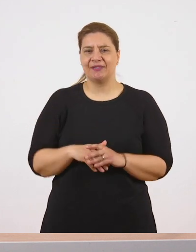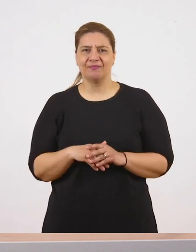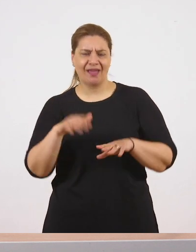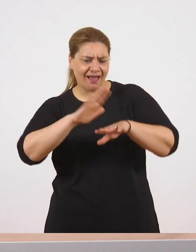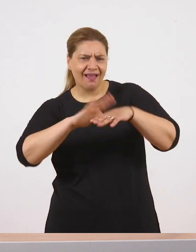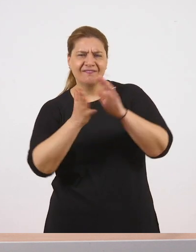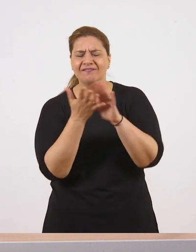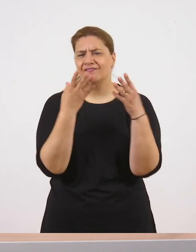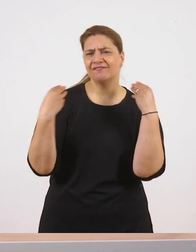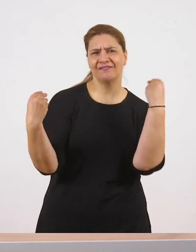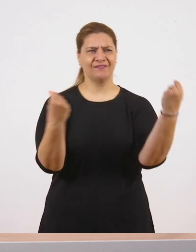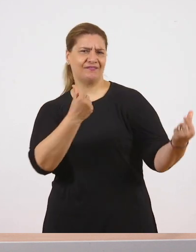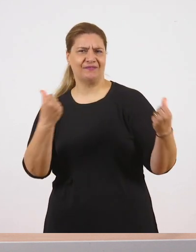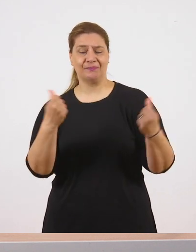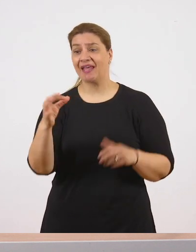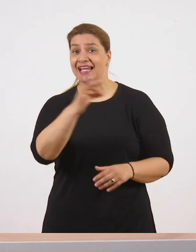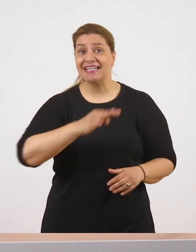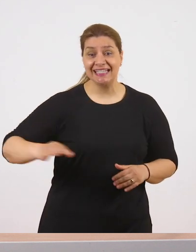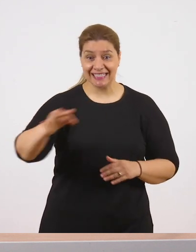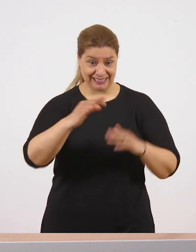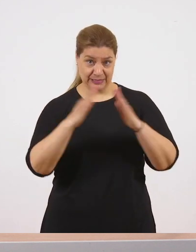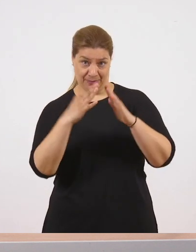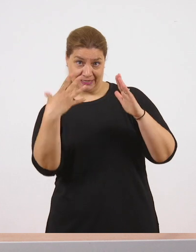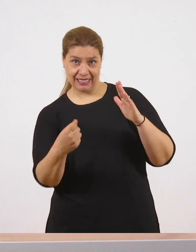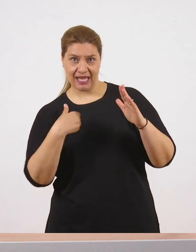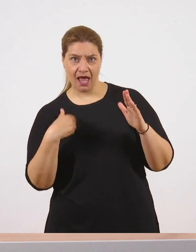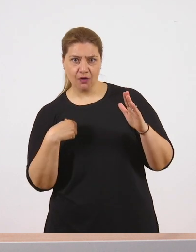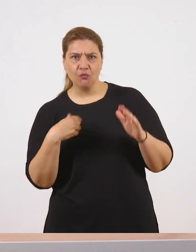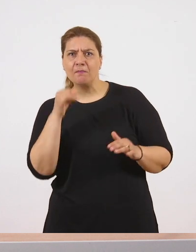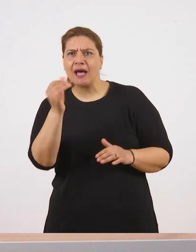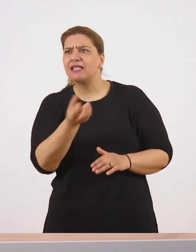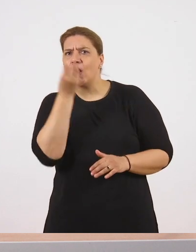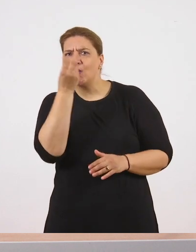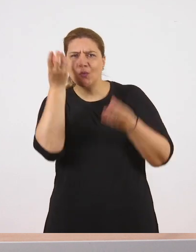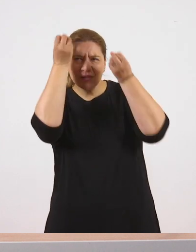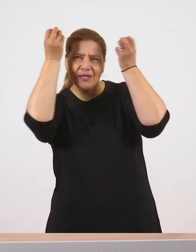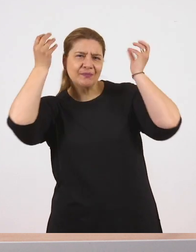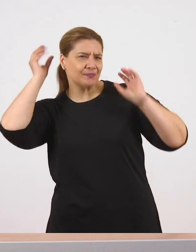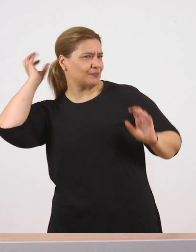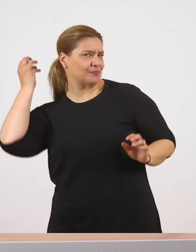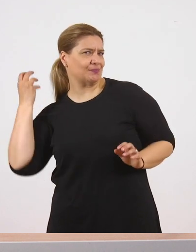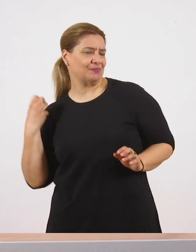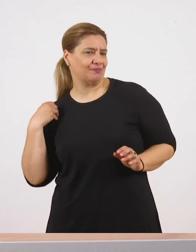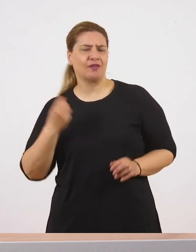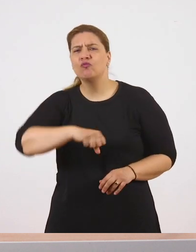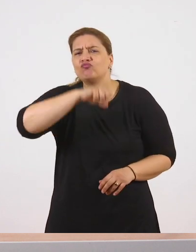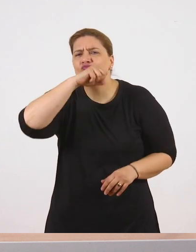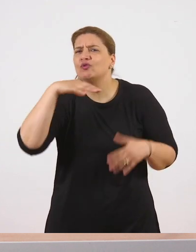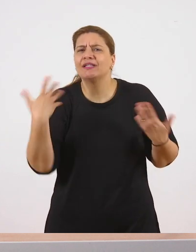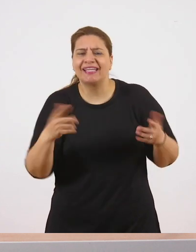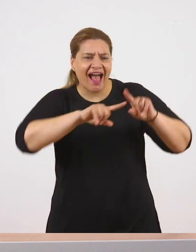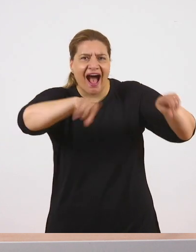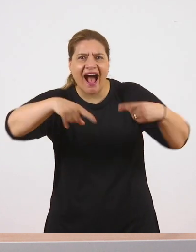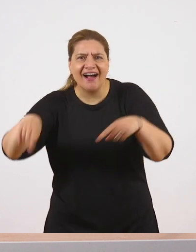Δεν ήξερα καμιά γυναίκα στο νησί να φοράει λουλούδια στα μαλλιά. Λάτρευε τις γαρδένιες. Είχαμε τρεις γλάστρες στην αυλή. Της